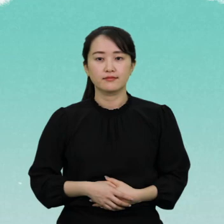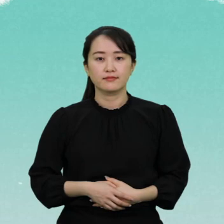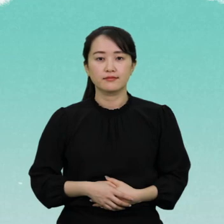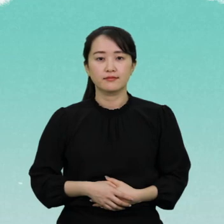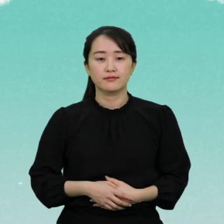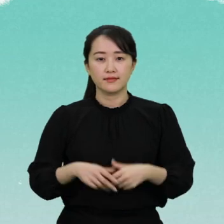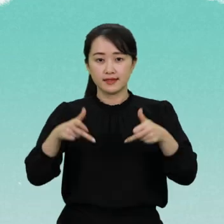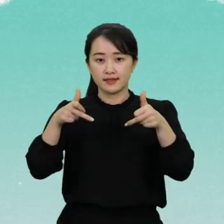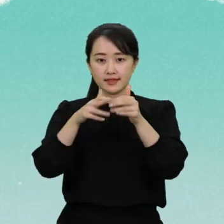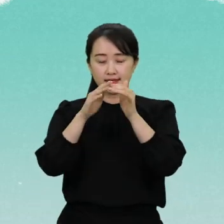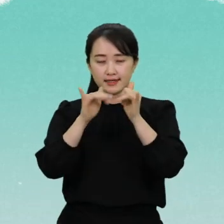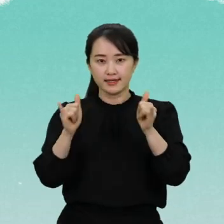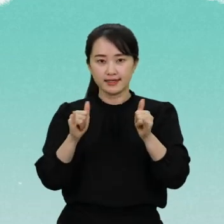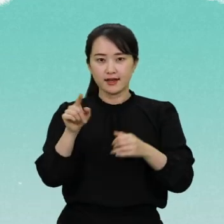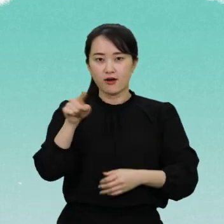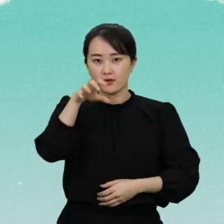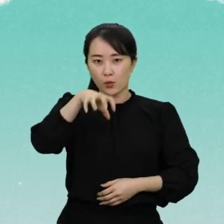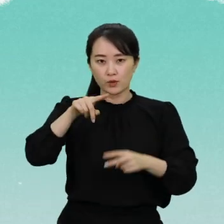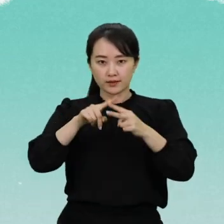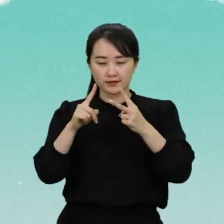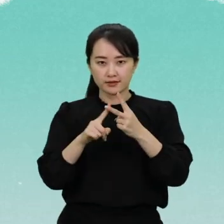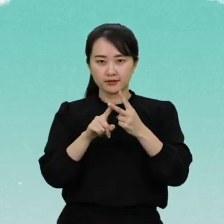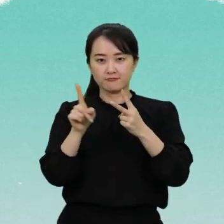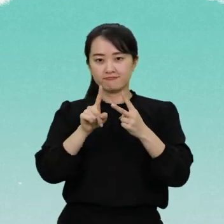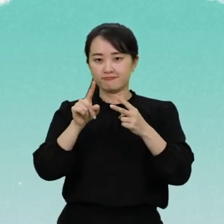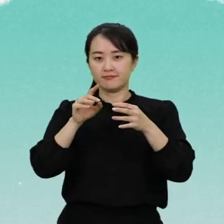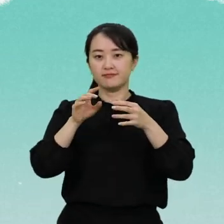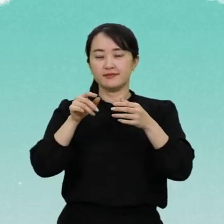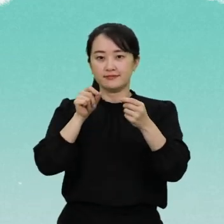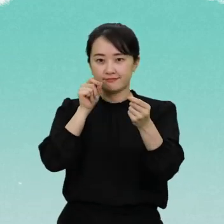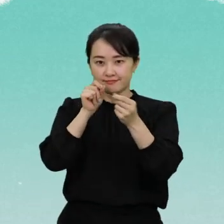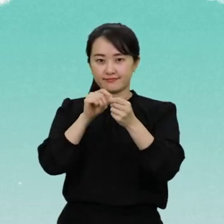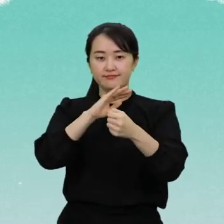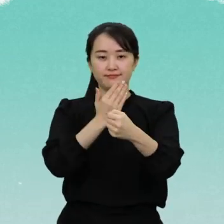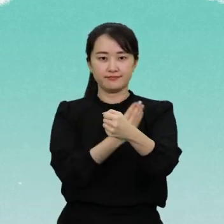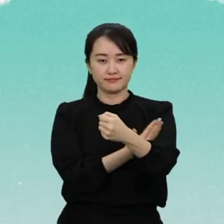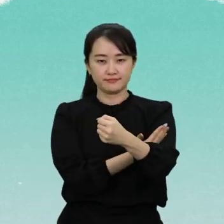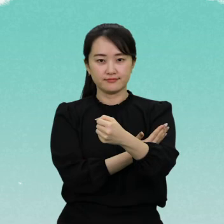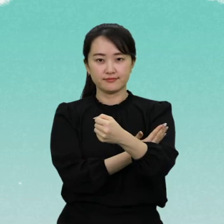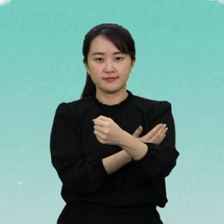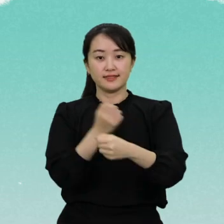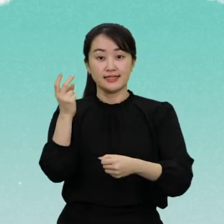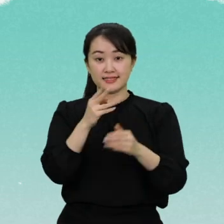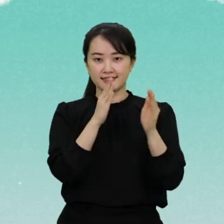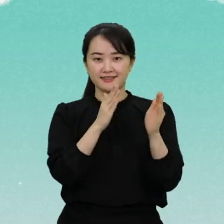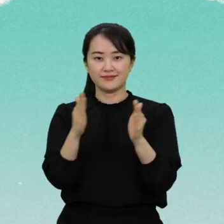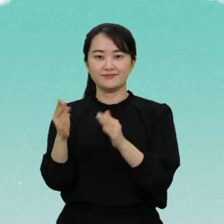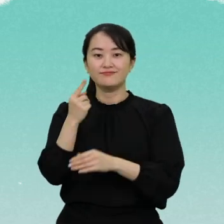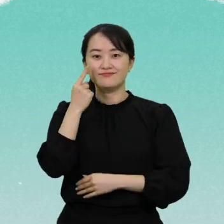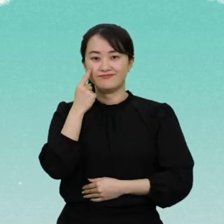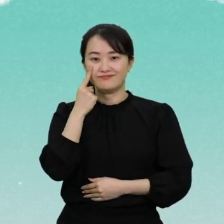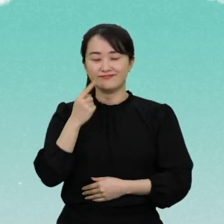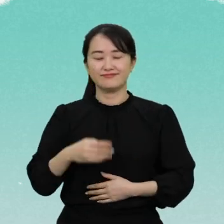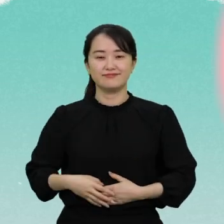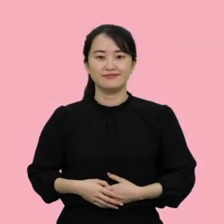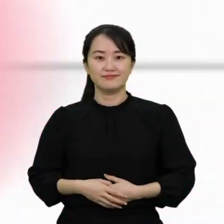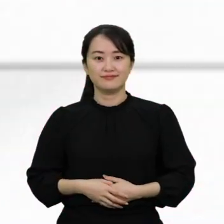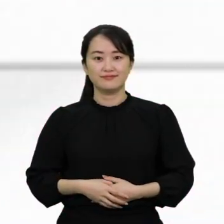장애인이 어디든 무엇에든 접근할 권리, 그 권리들을 다시 정리해 보겠습니다.